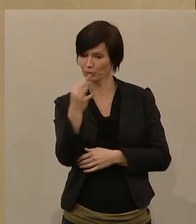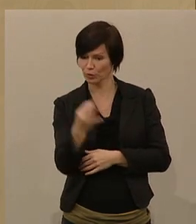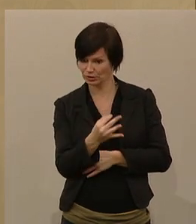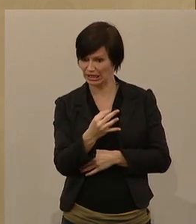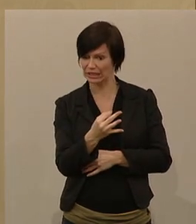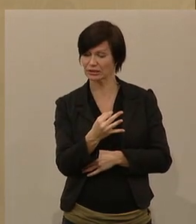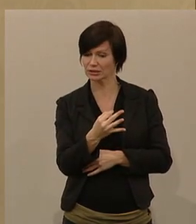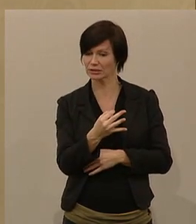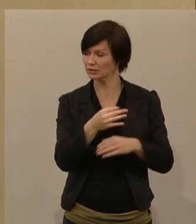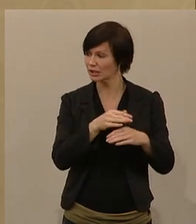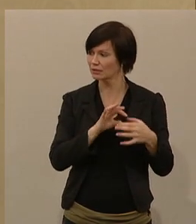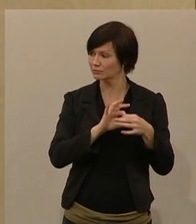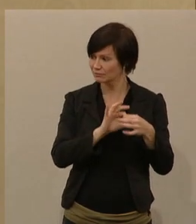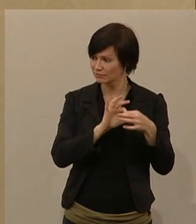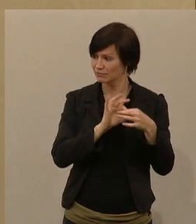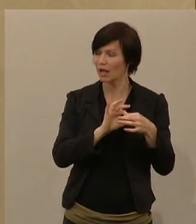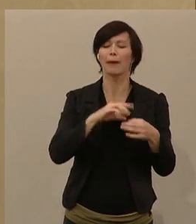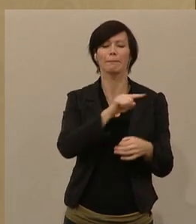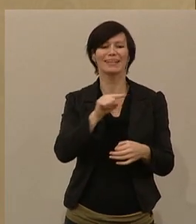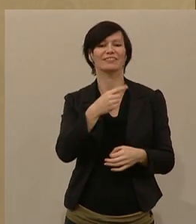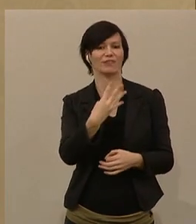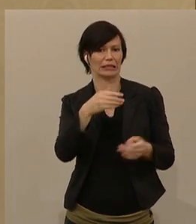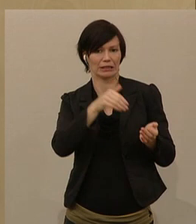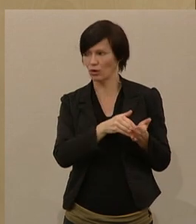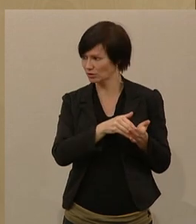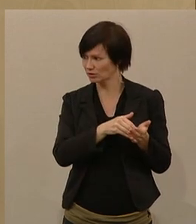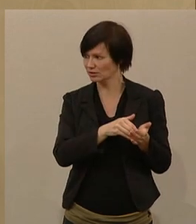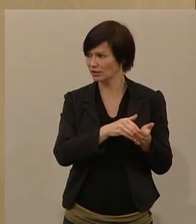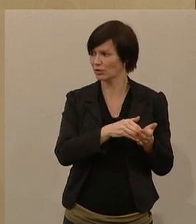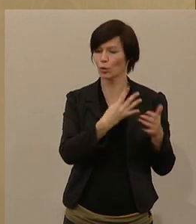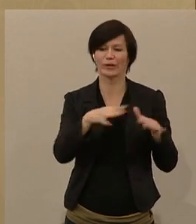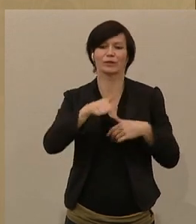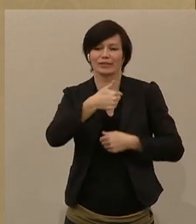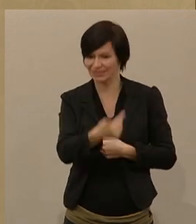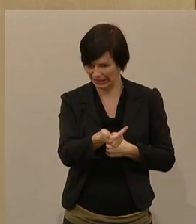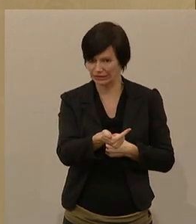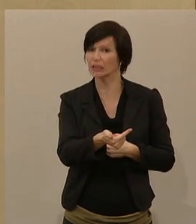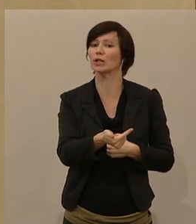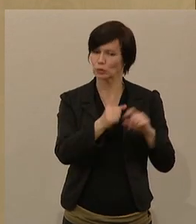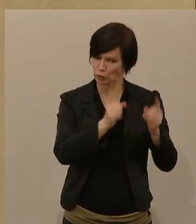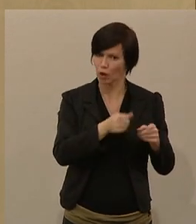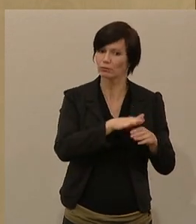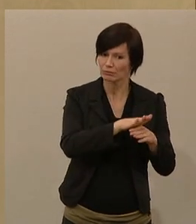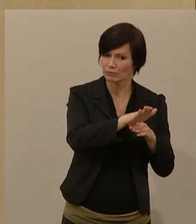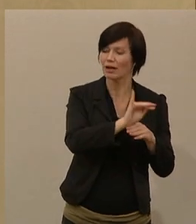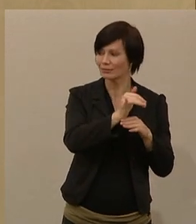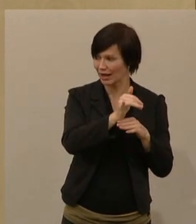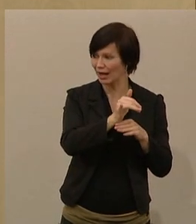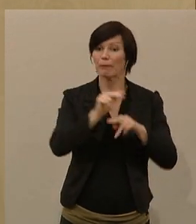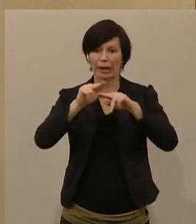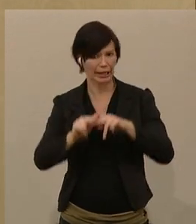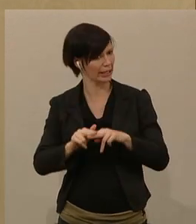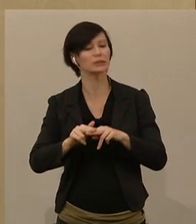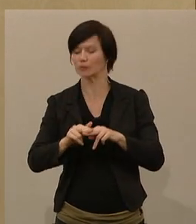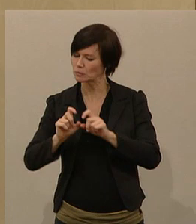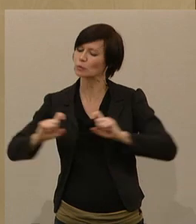sollen, nur Politikerbezüge darüber nicht. Hier haben wir so eine Art Sockelbetrag und das finde ich gut so. Und daher werden wir